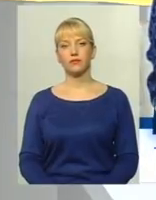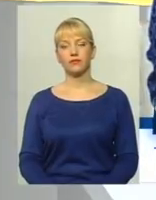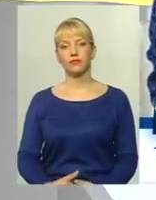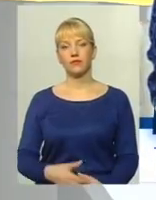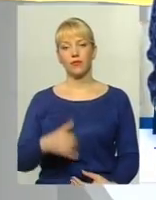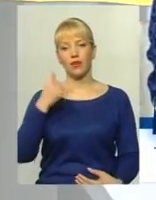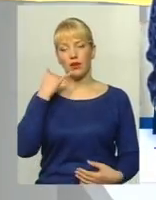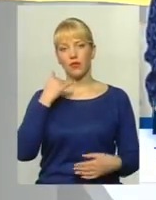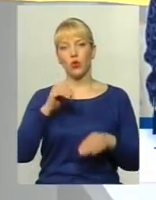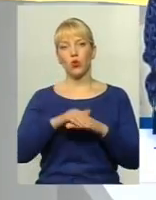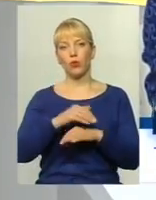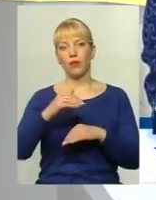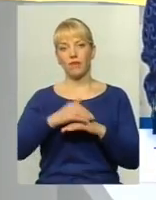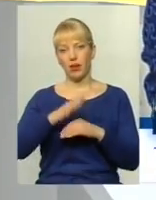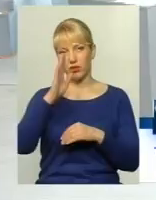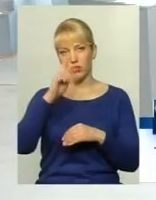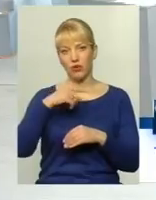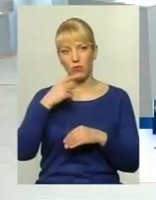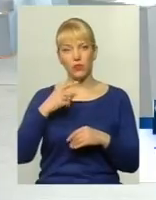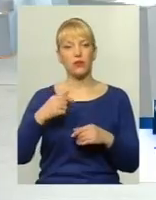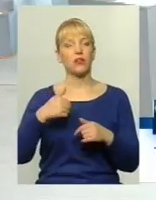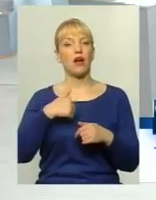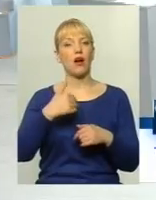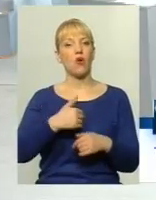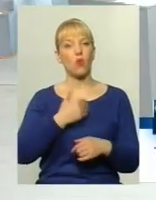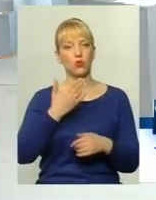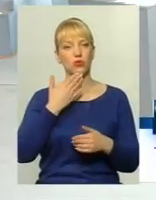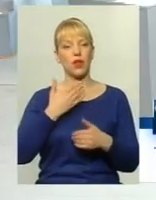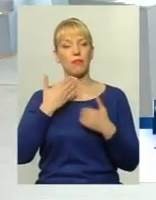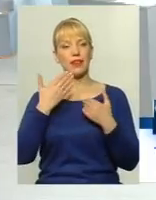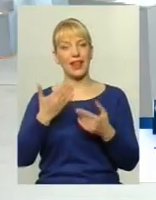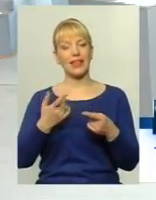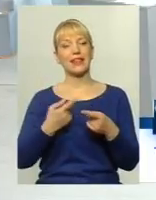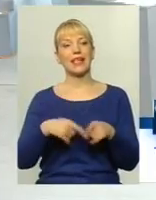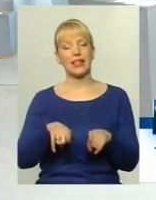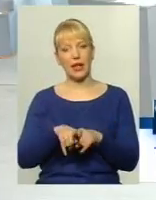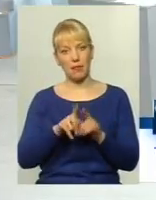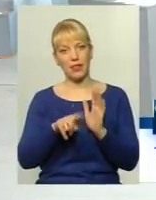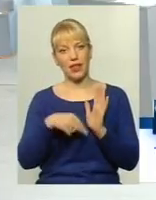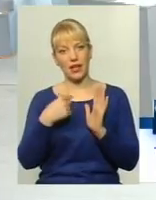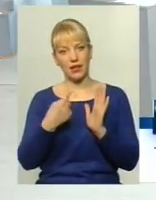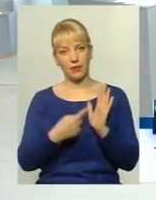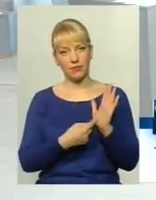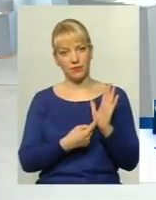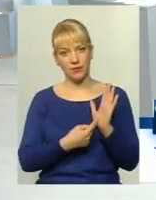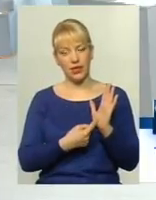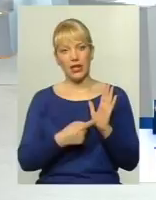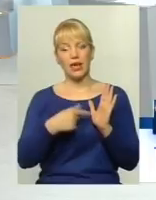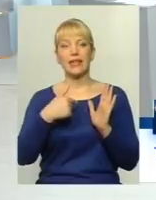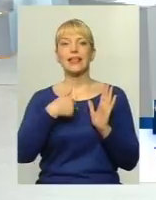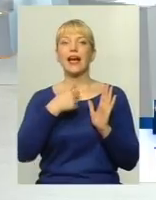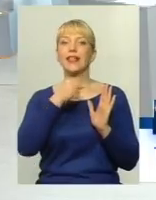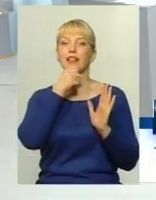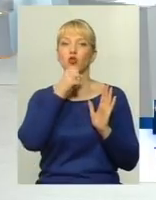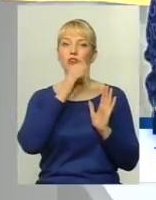Добрий вечір. Добрий вечір. Я хочу запитати таке запитання. Я дедушка